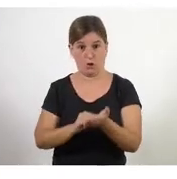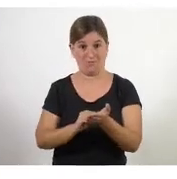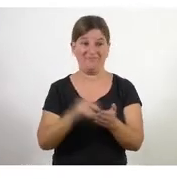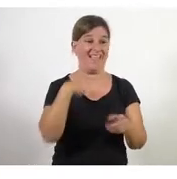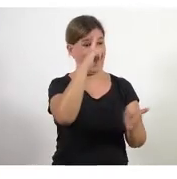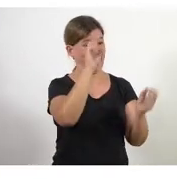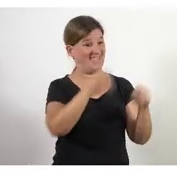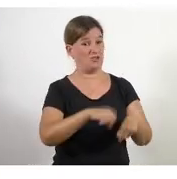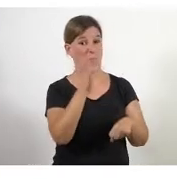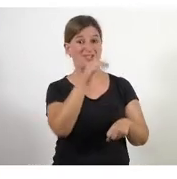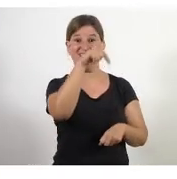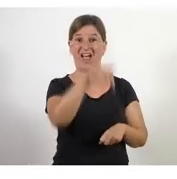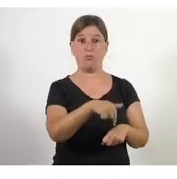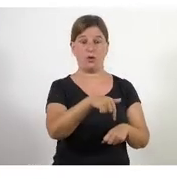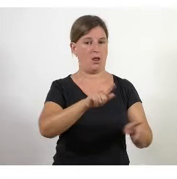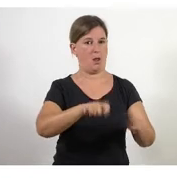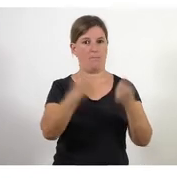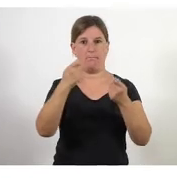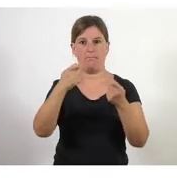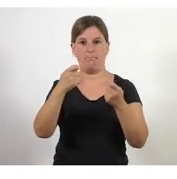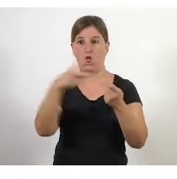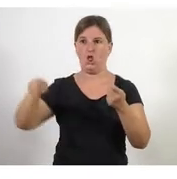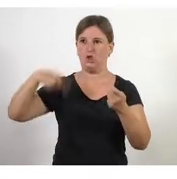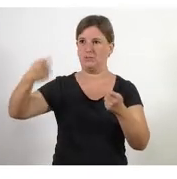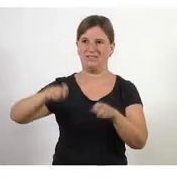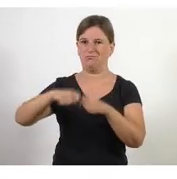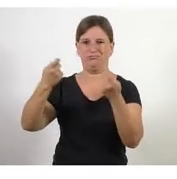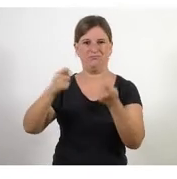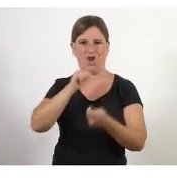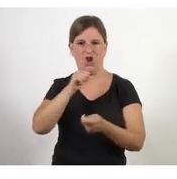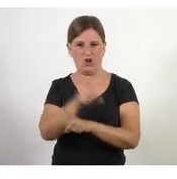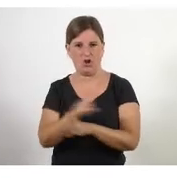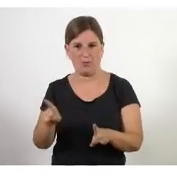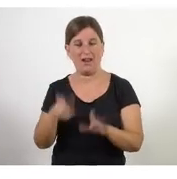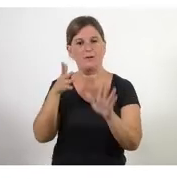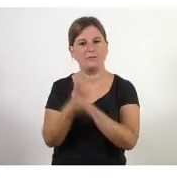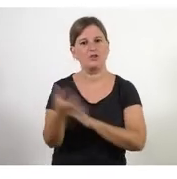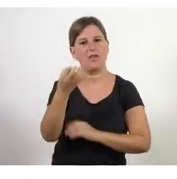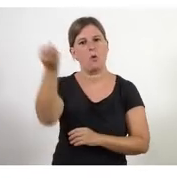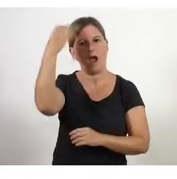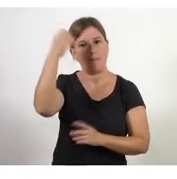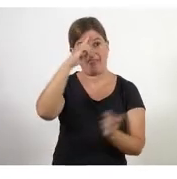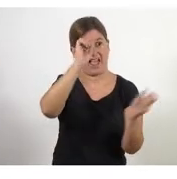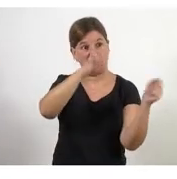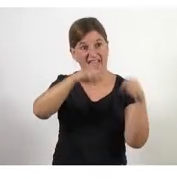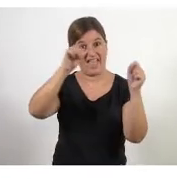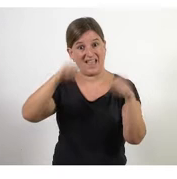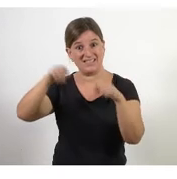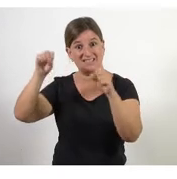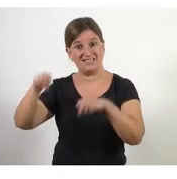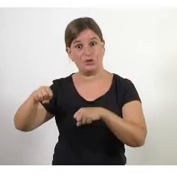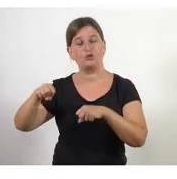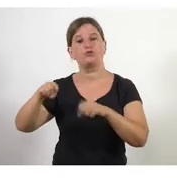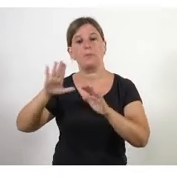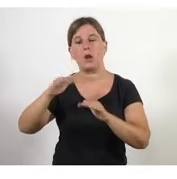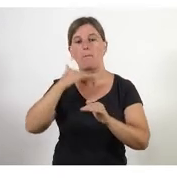el no ho és i aquí també has d'aprendre prendre decisions sabent que tot pot canviar